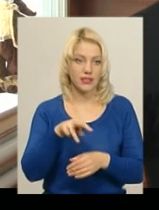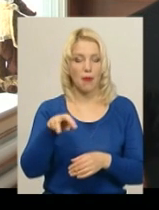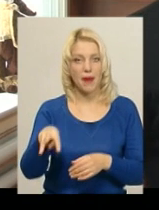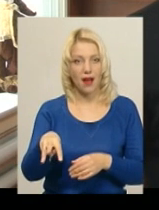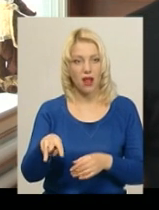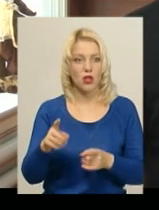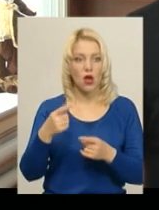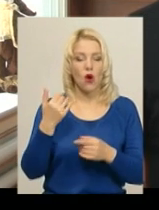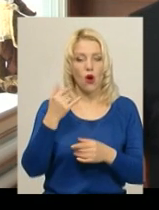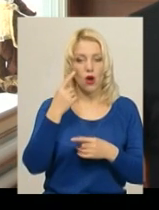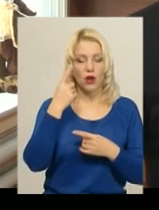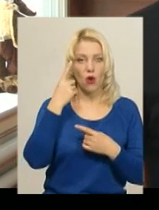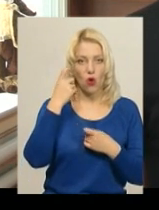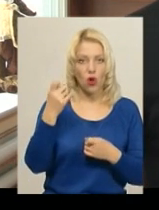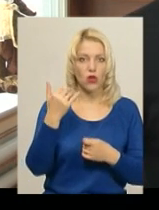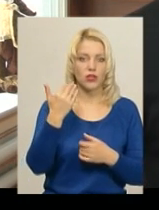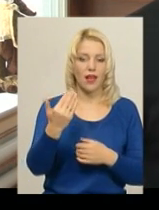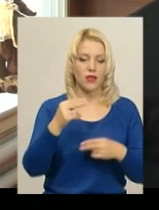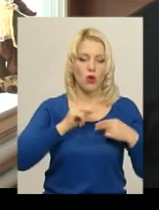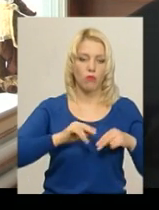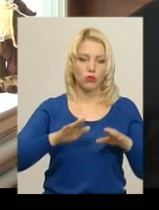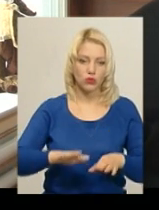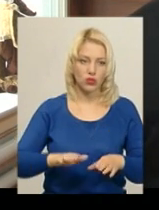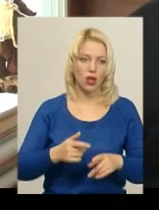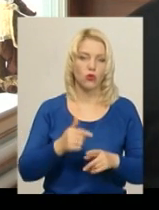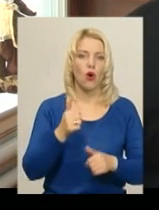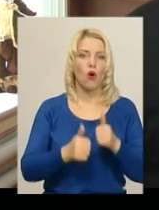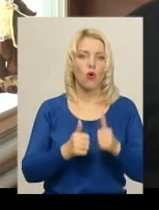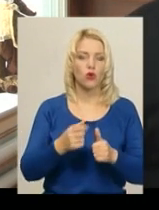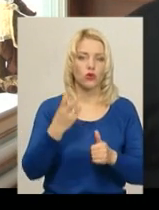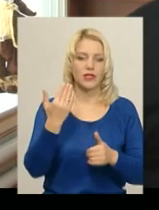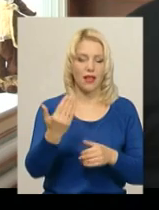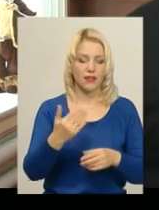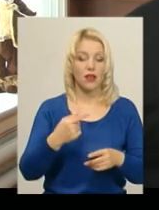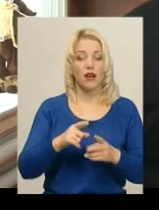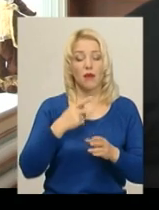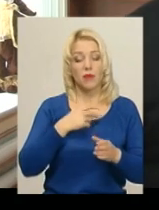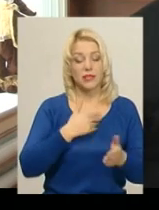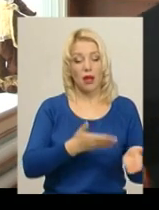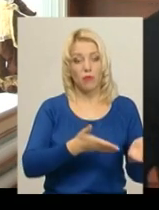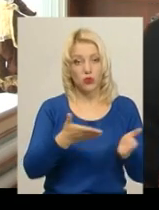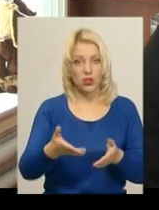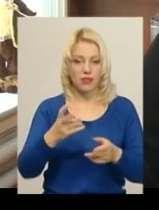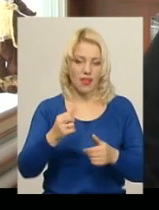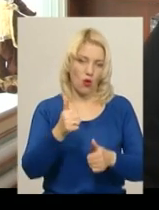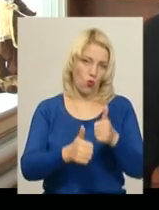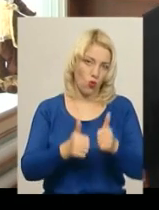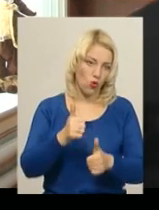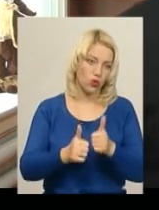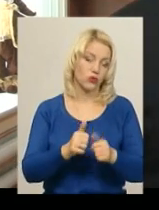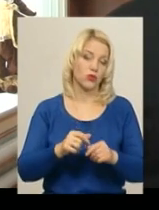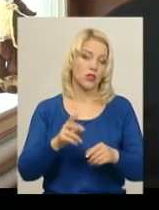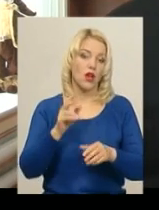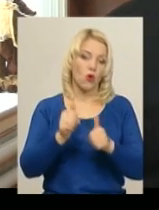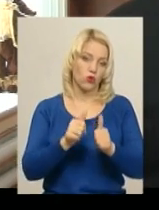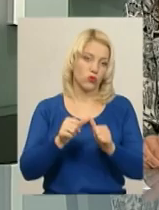на її посаду конкурс на 20 листопада, ми запропонували їй прийти, подати свій документ на конкурс, пройти конкурсну комісію і знову прийти